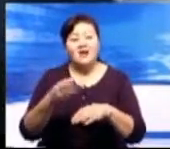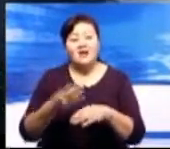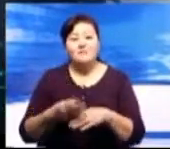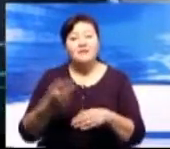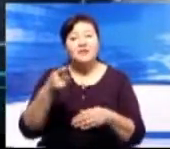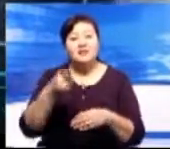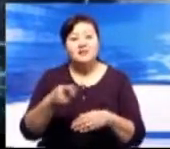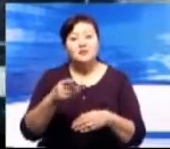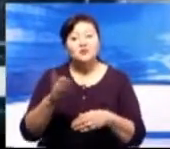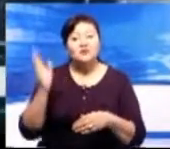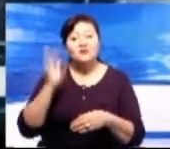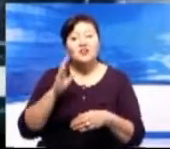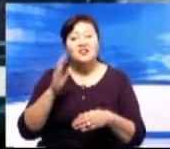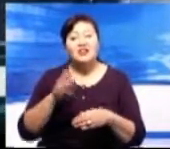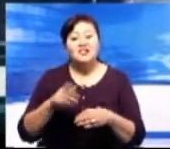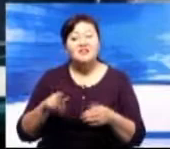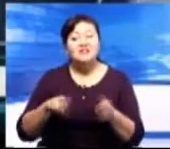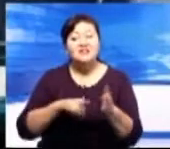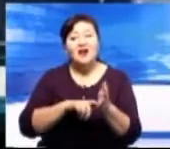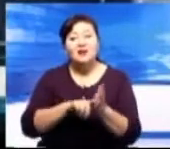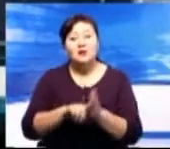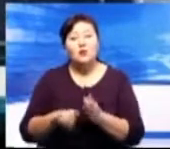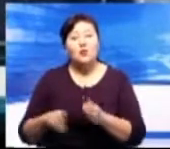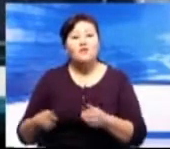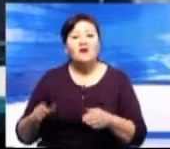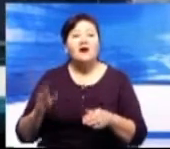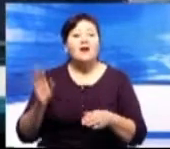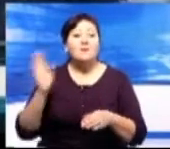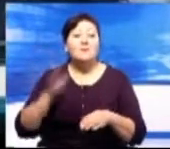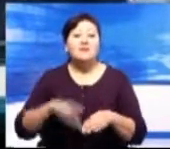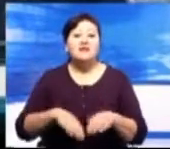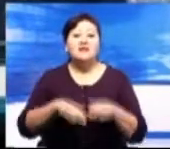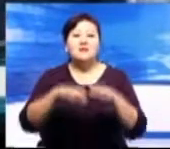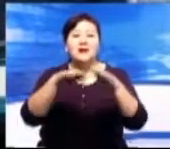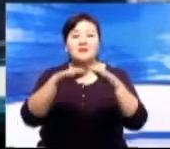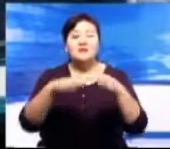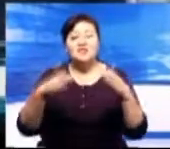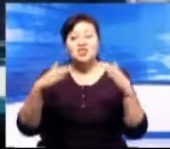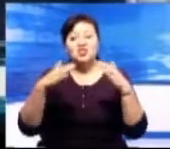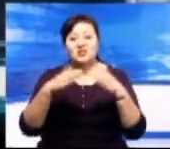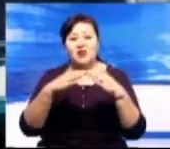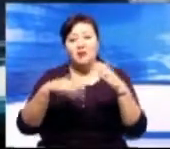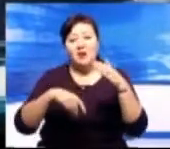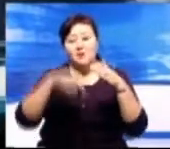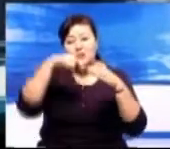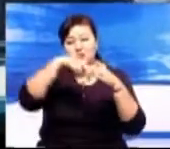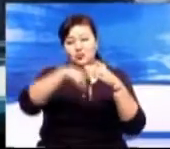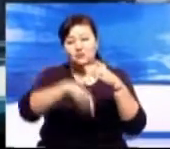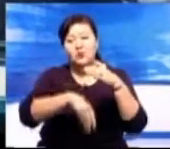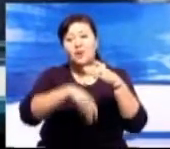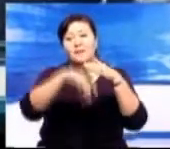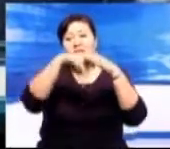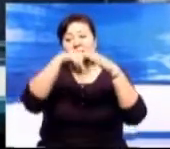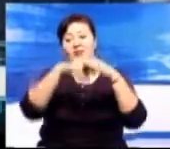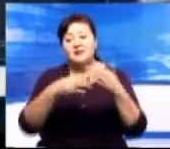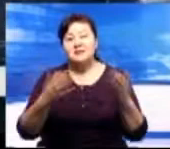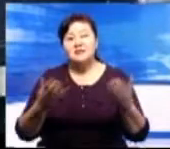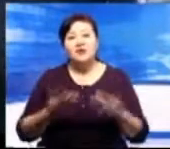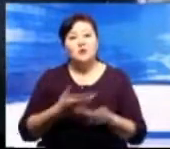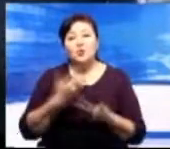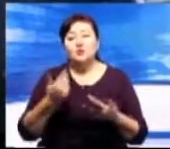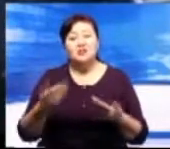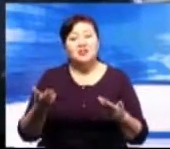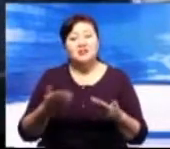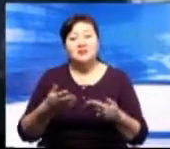вода с орыков затопила наши дома. Обращаемся постоянно с просьбой в ЖКХ, чтобы они расчистили. Ну никаких